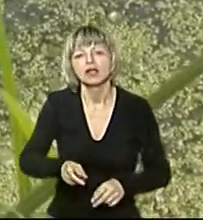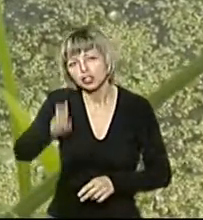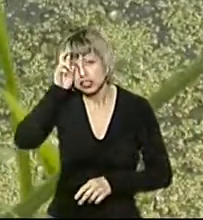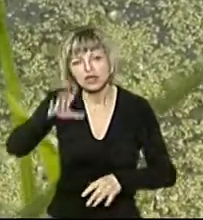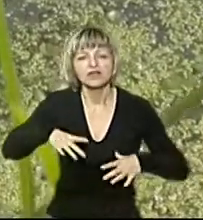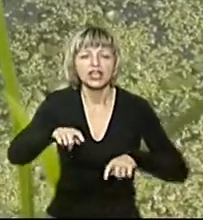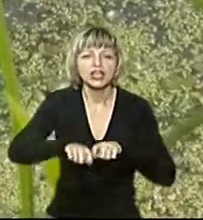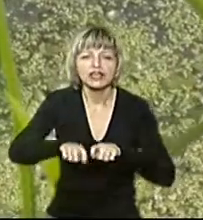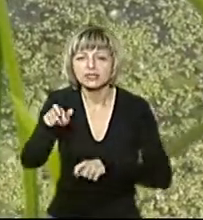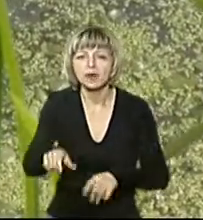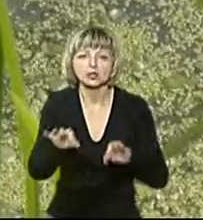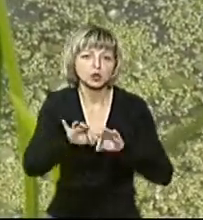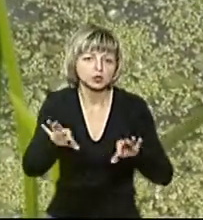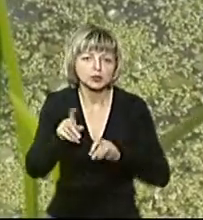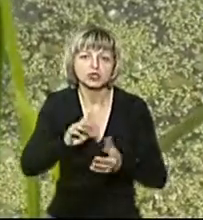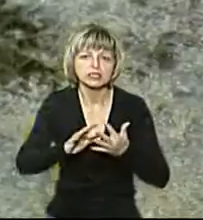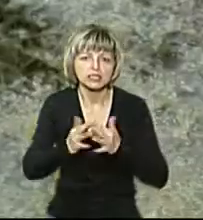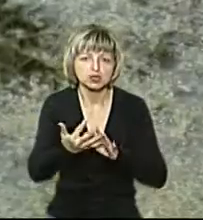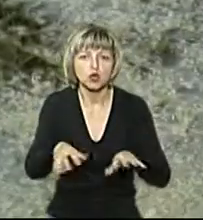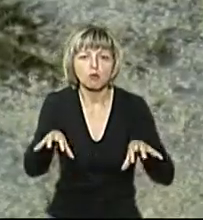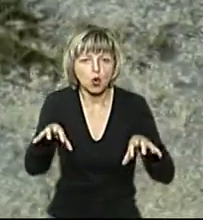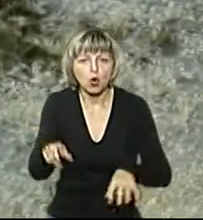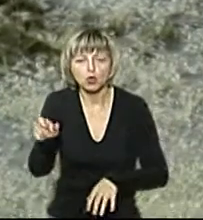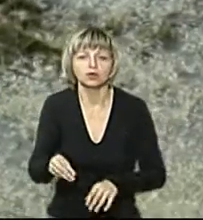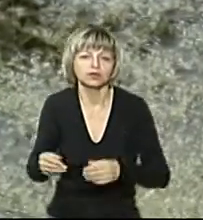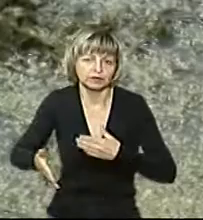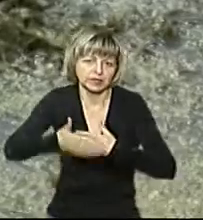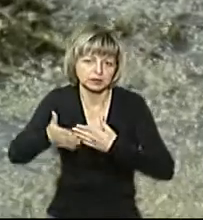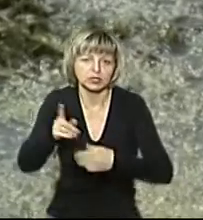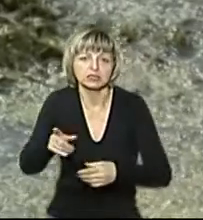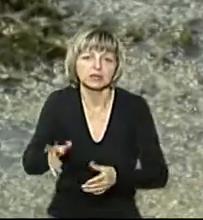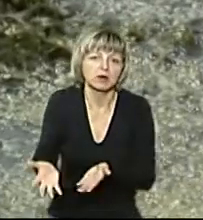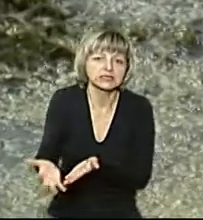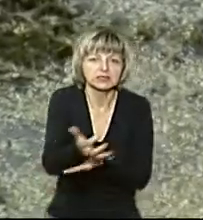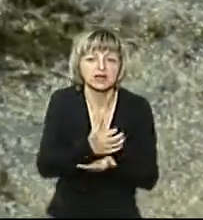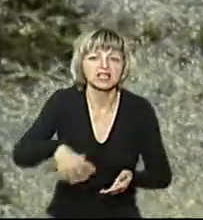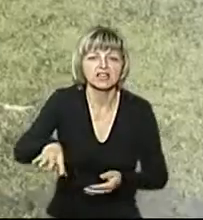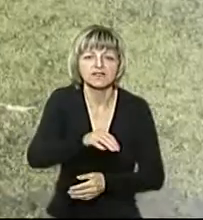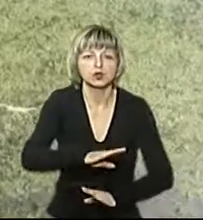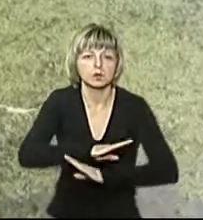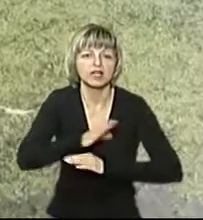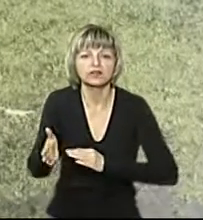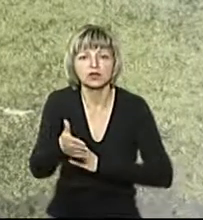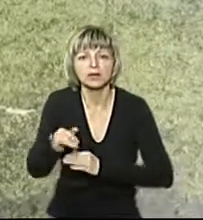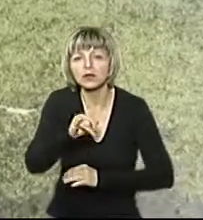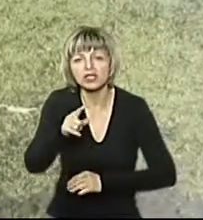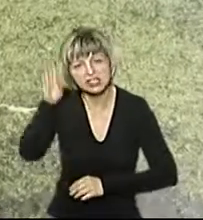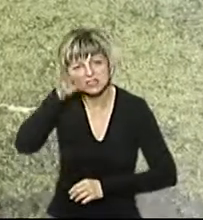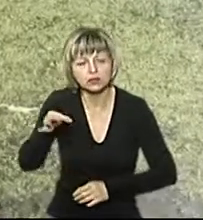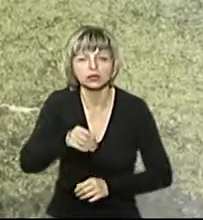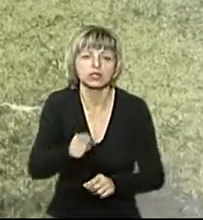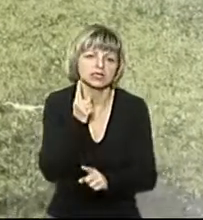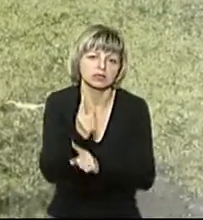Олександр Березюк розповів, що сільському голові видали припис прибрати усю нежеву рибу з водойми та унеможливити